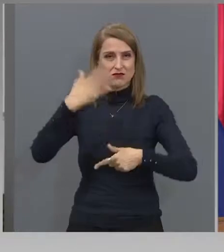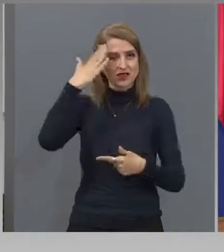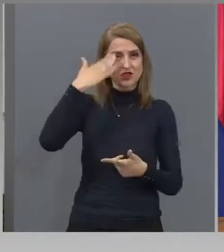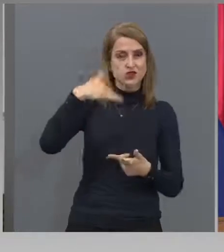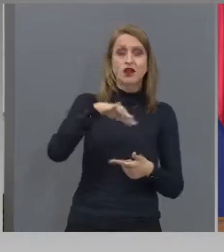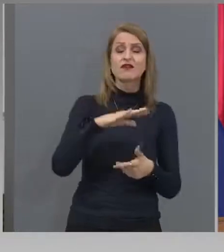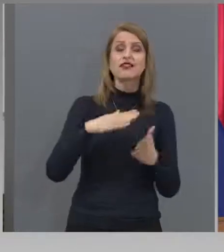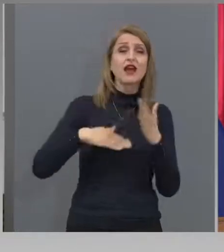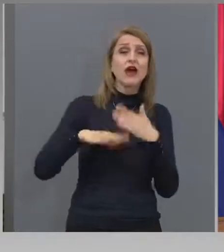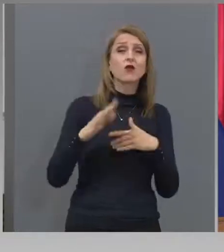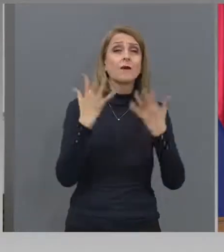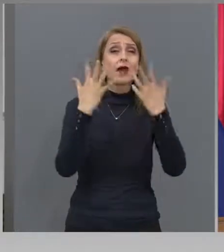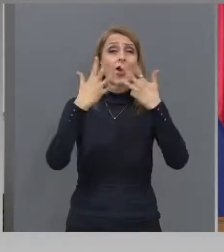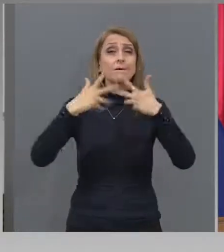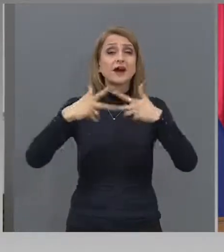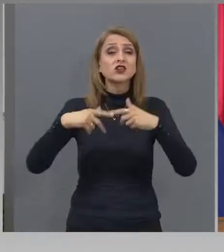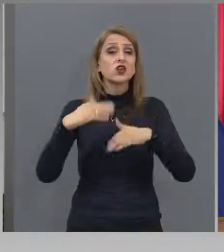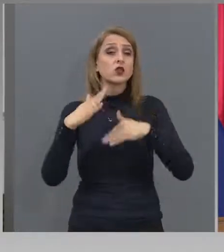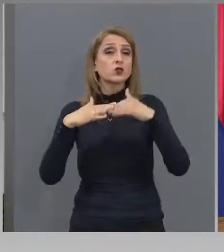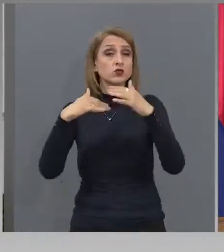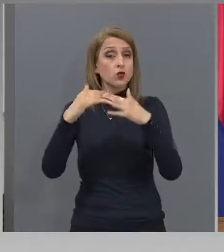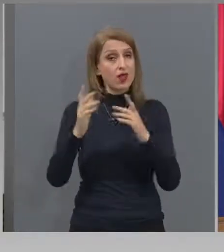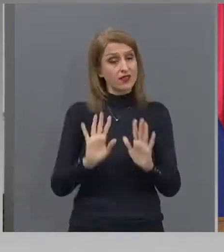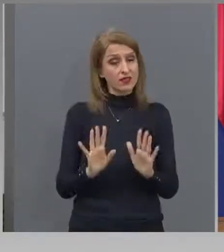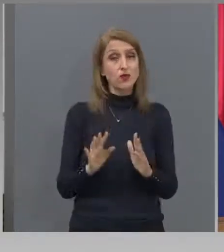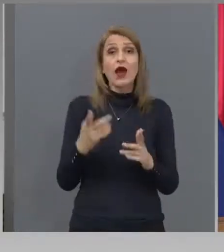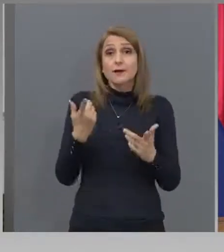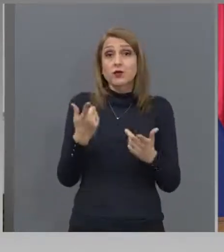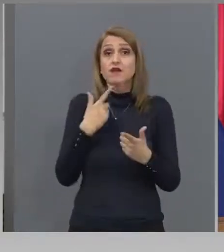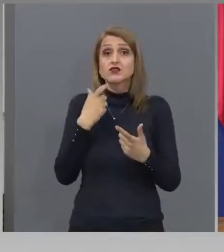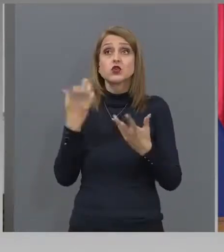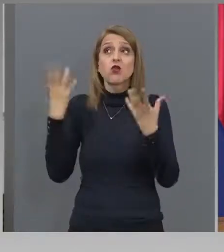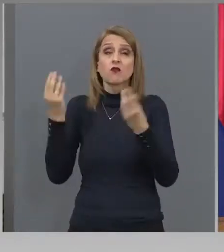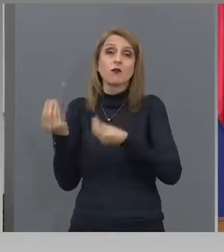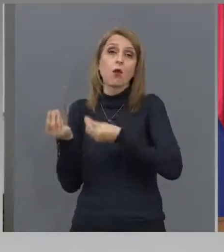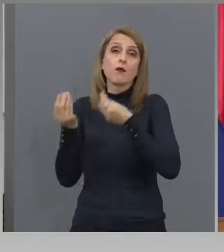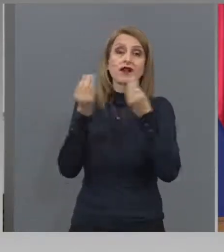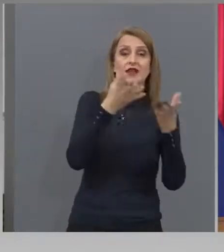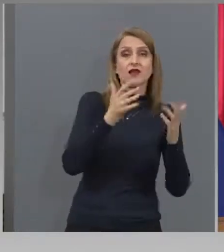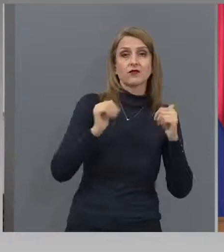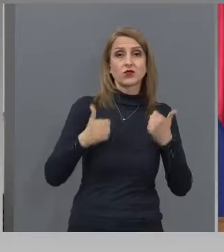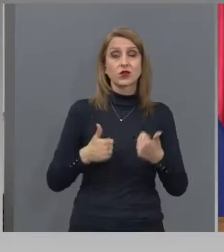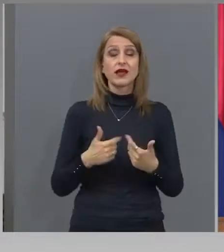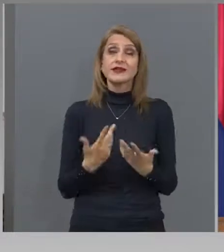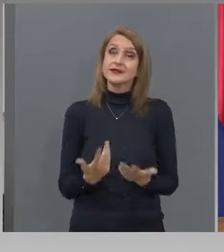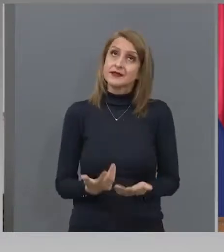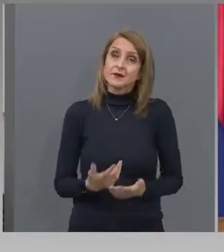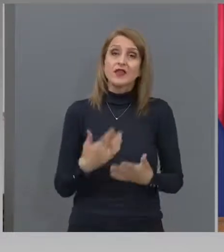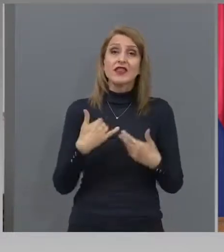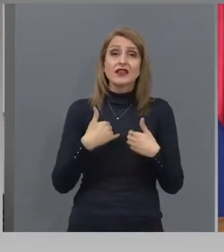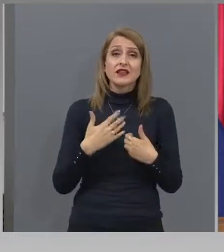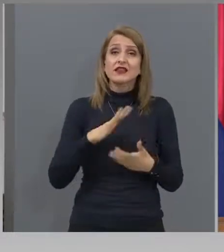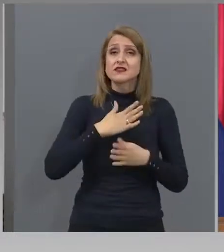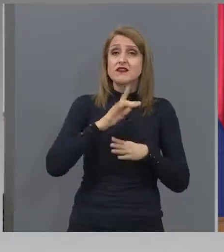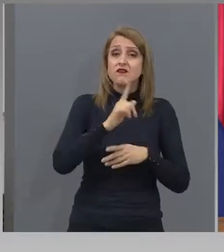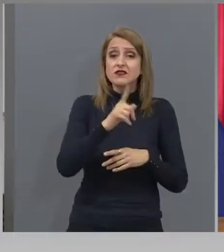Тогава защо точно там ще се излива? Вижте, всеки ни е мил. На всеки искаме да помогнем.